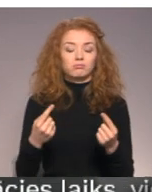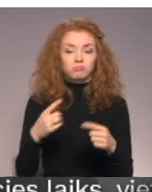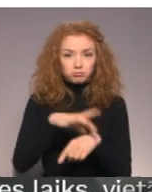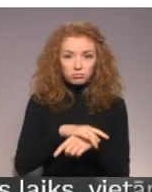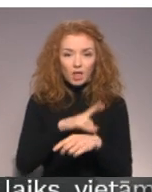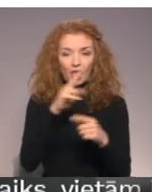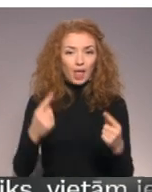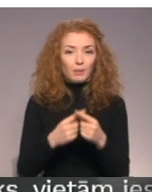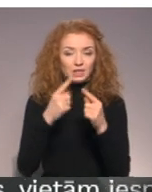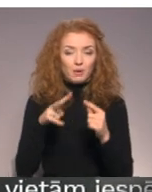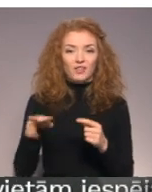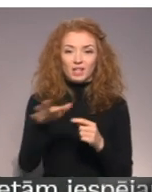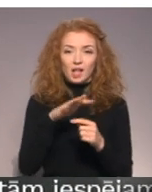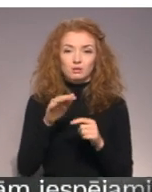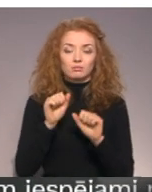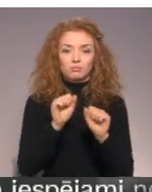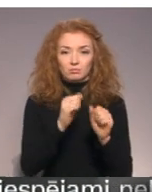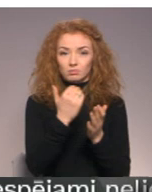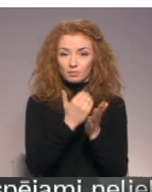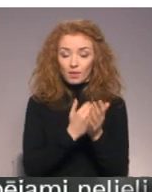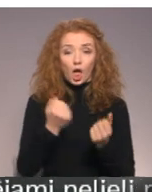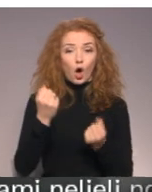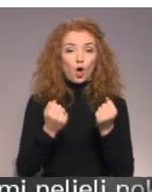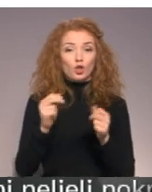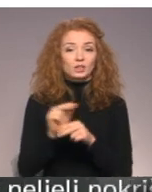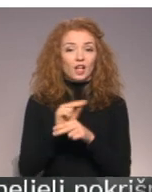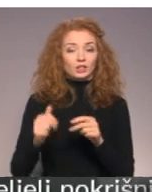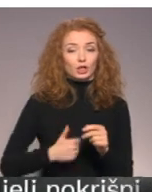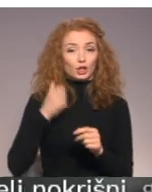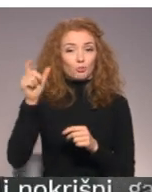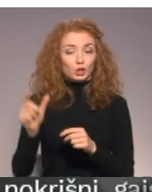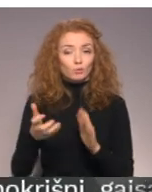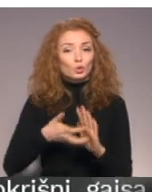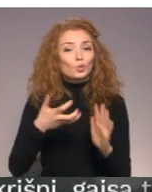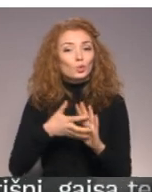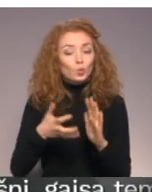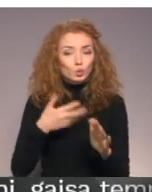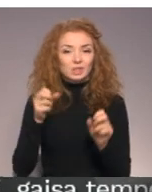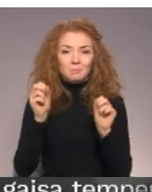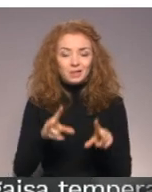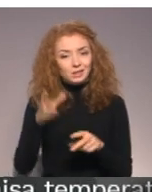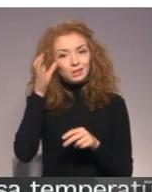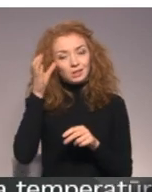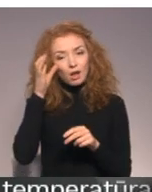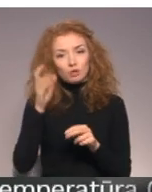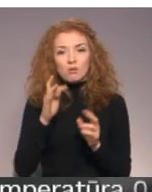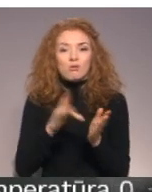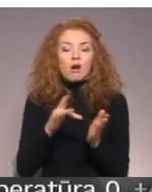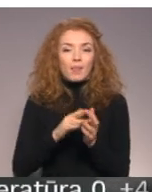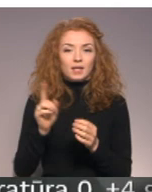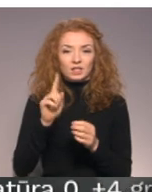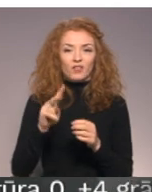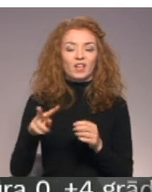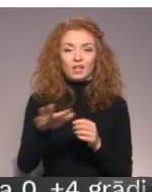aizsardzības prasībām, autoservisu īpašniekiem tieši trūkst specifisko zināšanu par to, kādas vidas